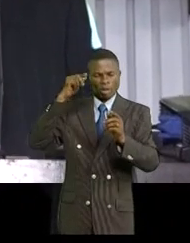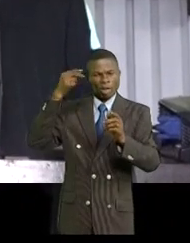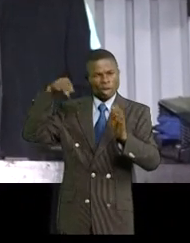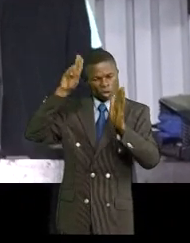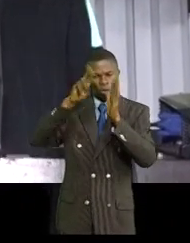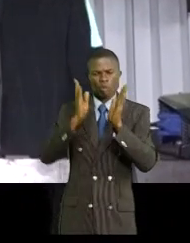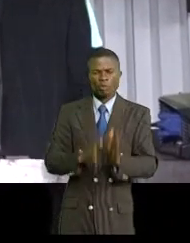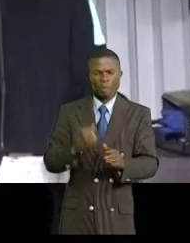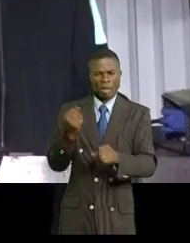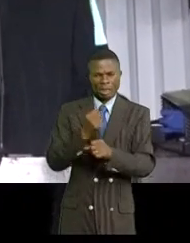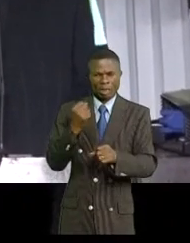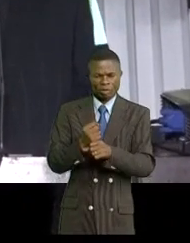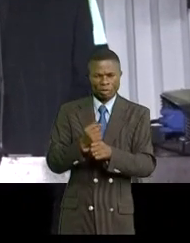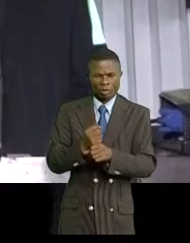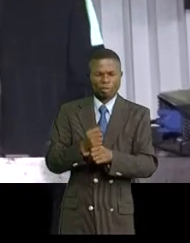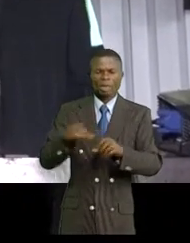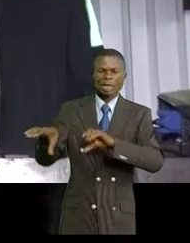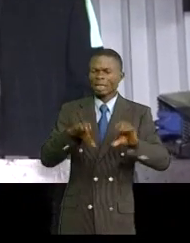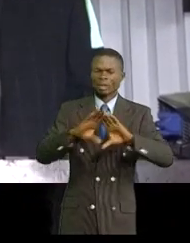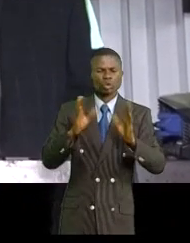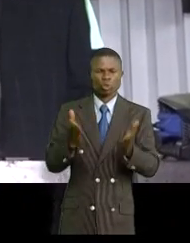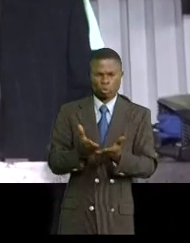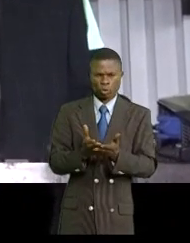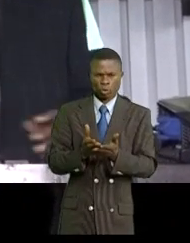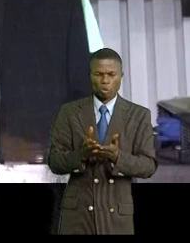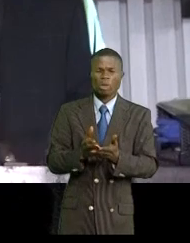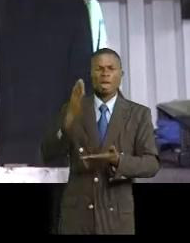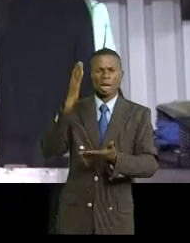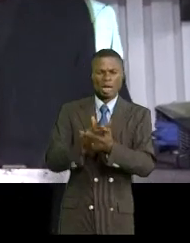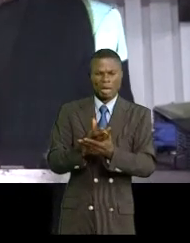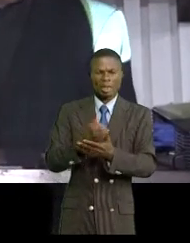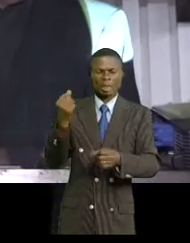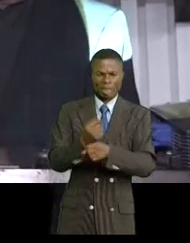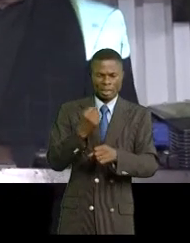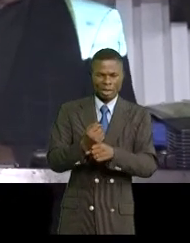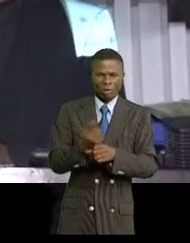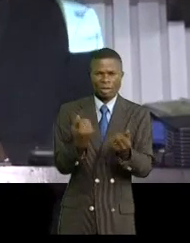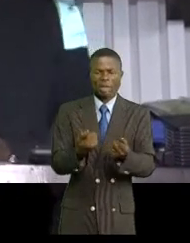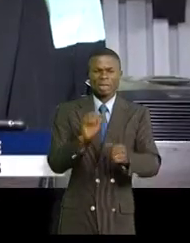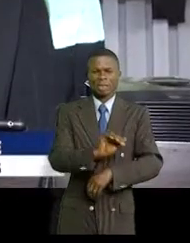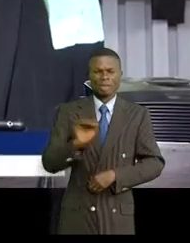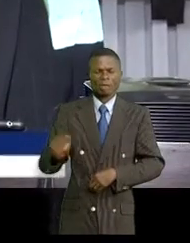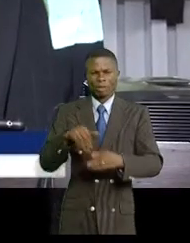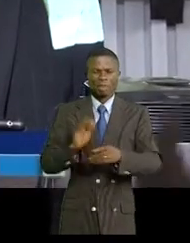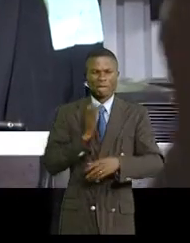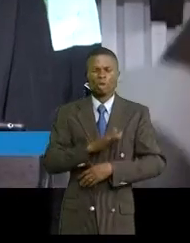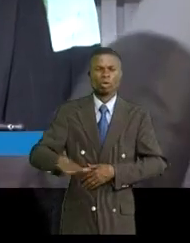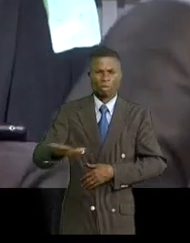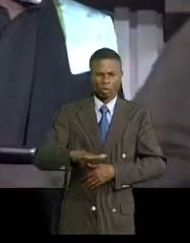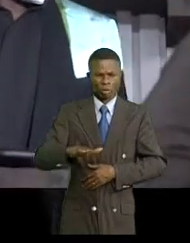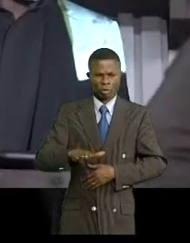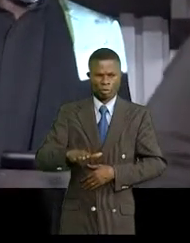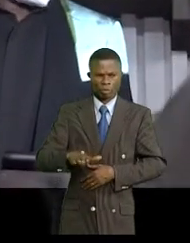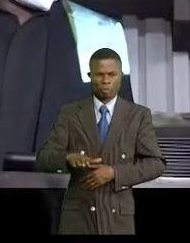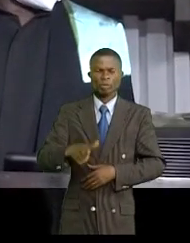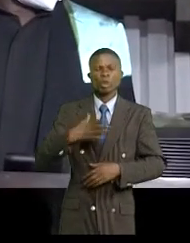doit coordonner toutes les actions de la lutte contre le travail des enfants dans notre pays. Nous pouvons gagner ce